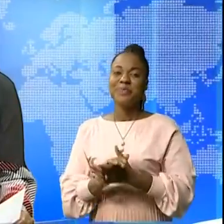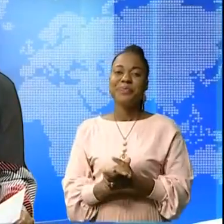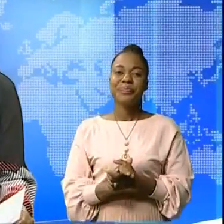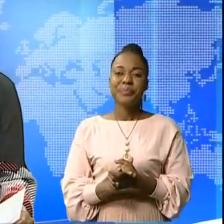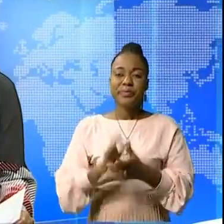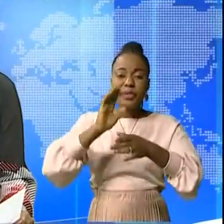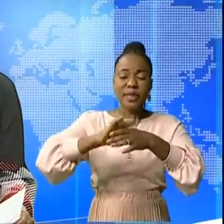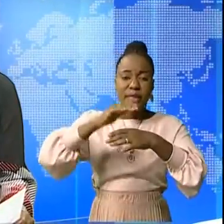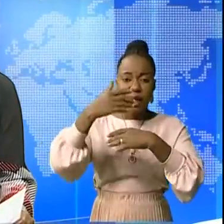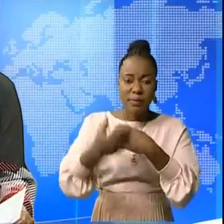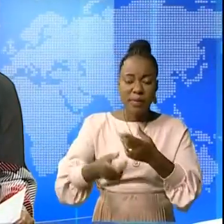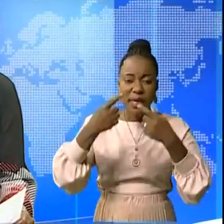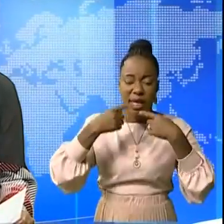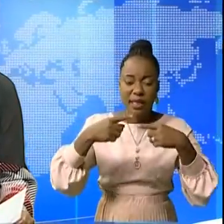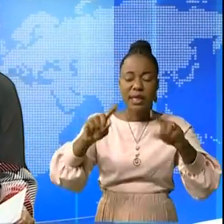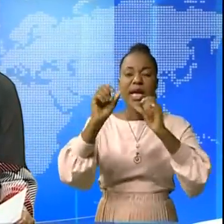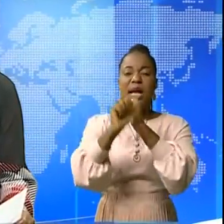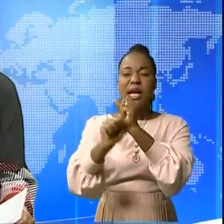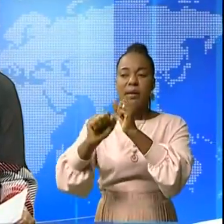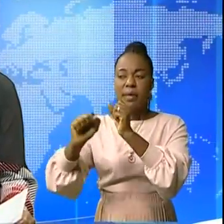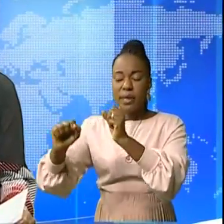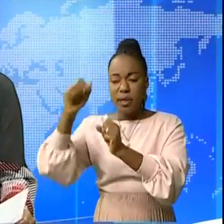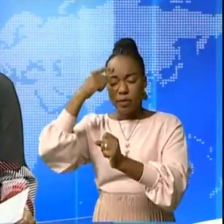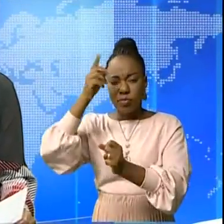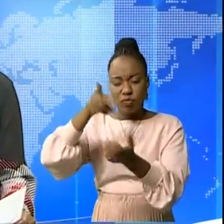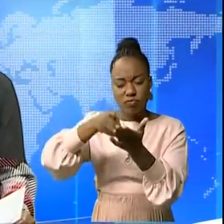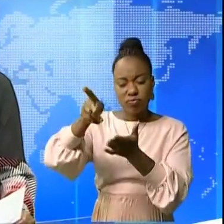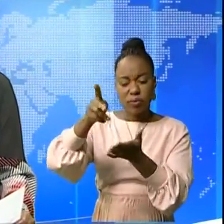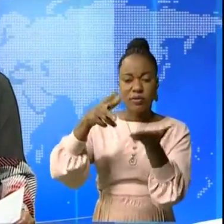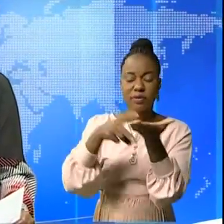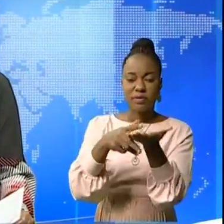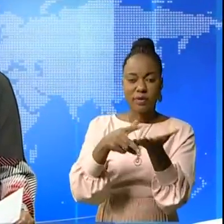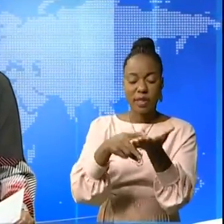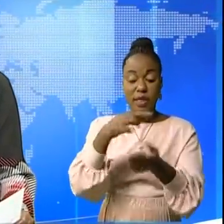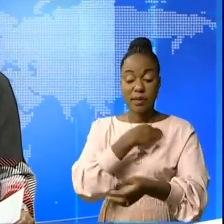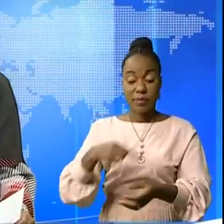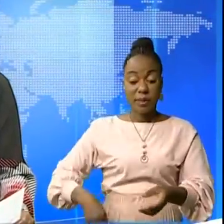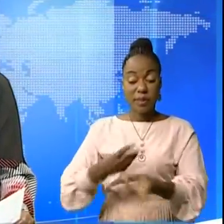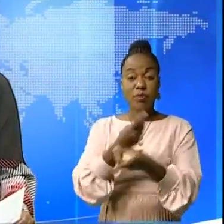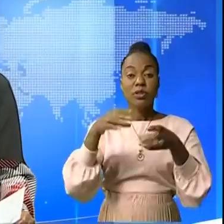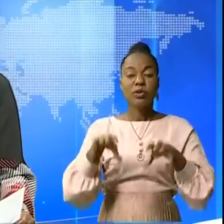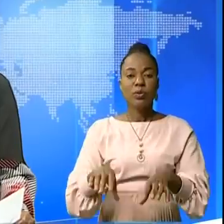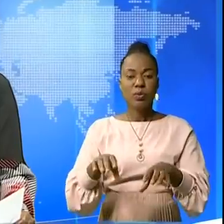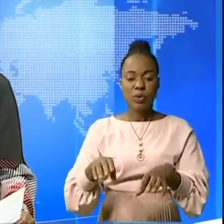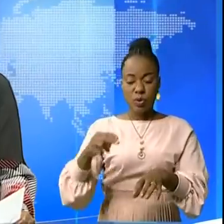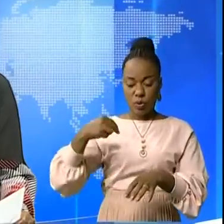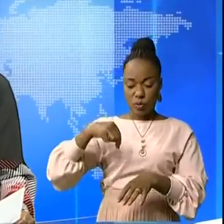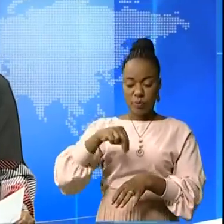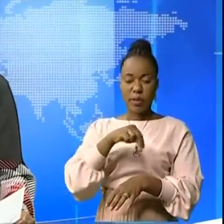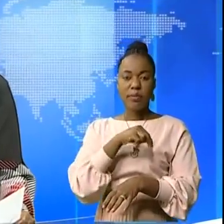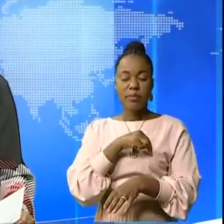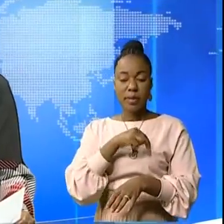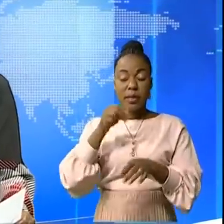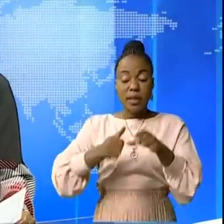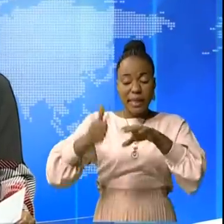Après le lancement de la campagne sur le civisme fiscal en République démocratique du Congo, les membres de cette structure sont en